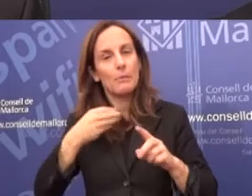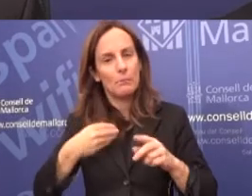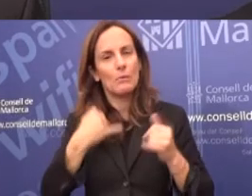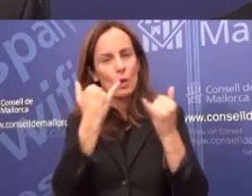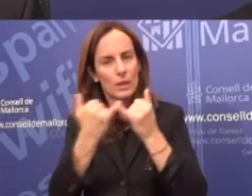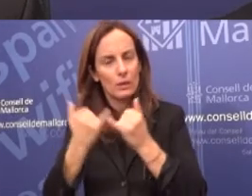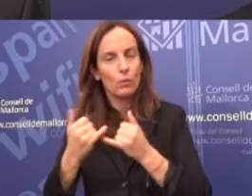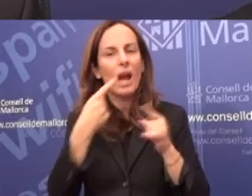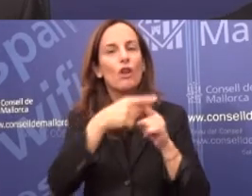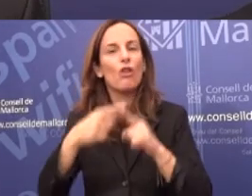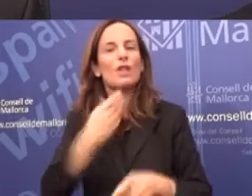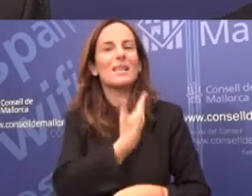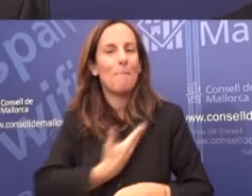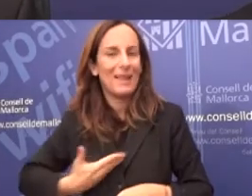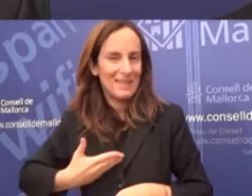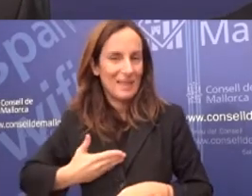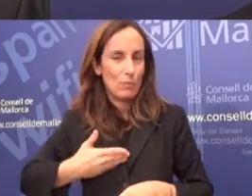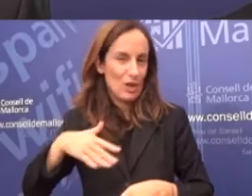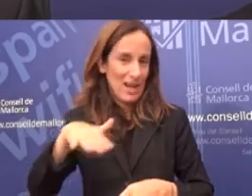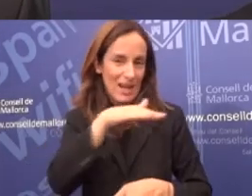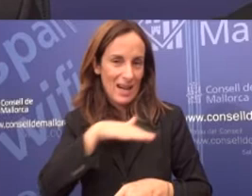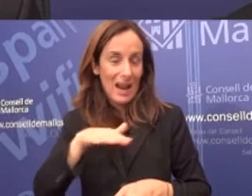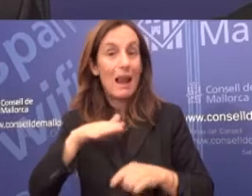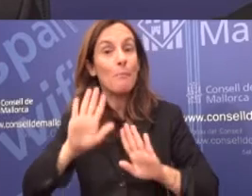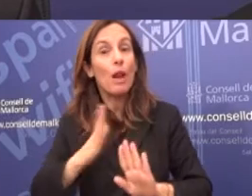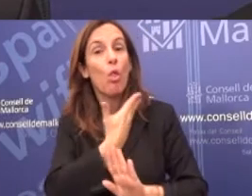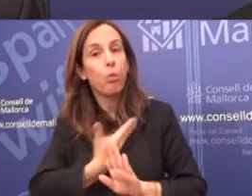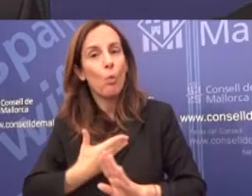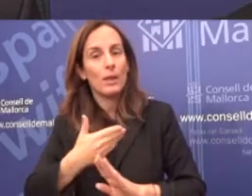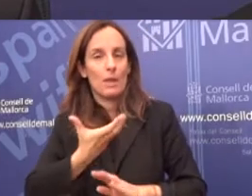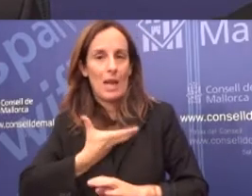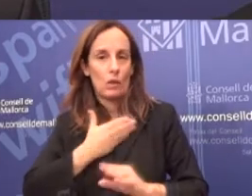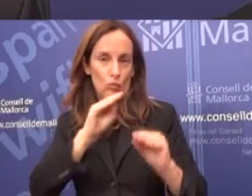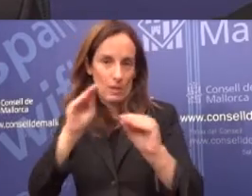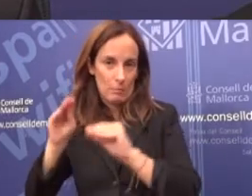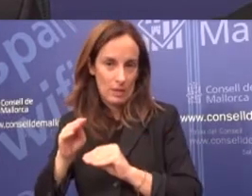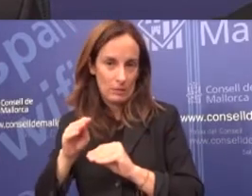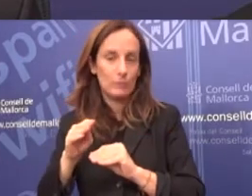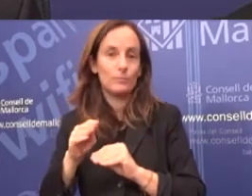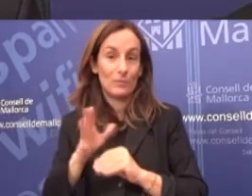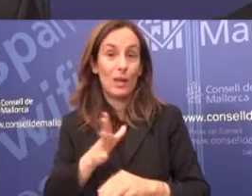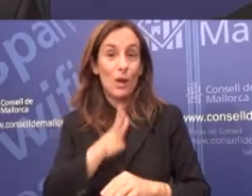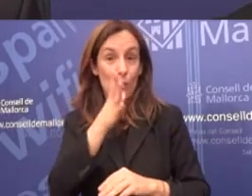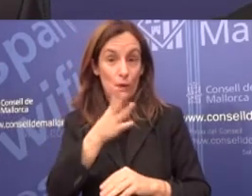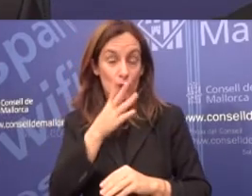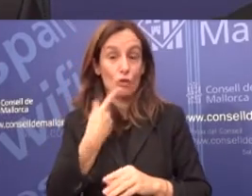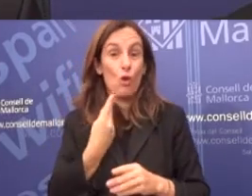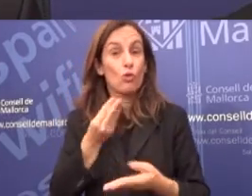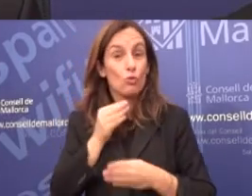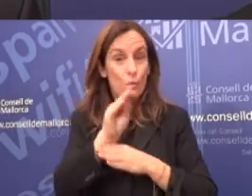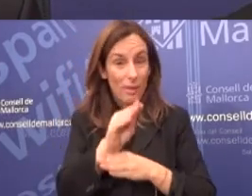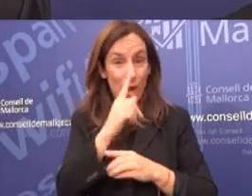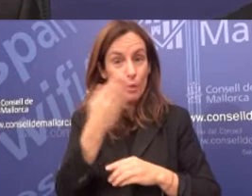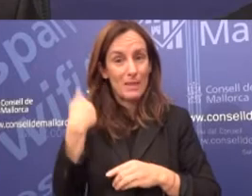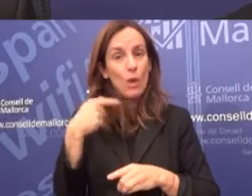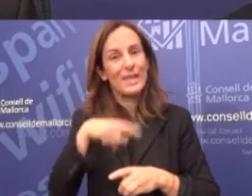elements patrimonials, en aquest cas, propiedat, patrimoni dels ajuntaments. Per